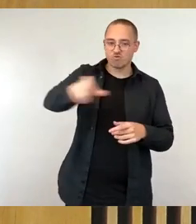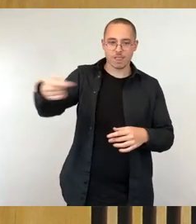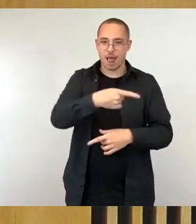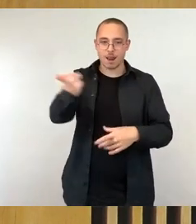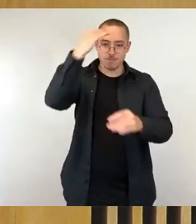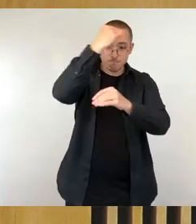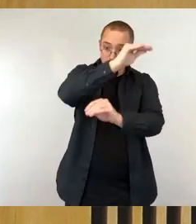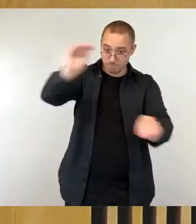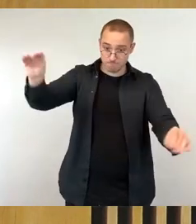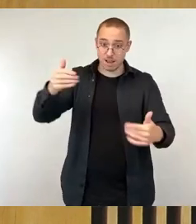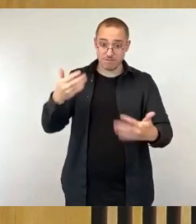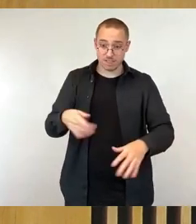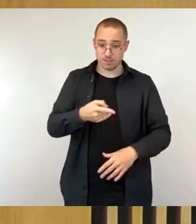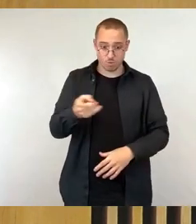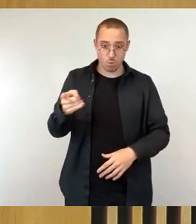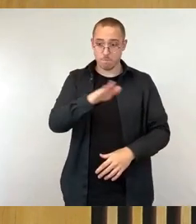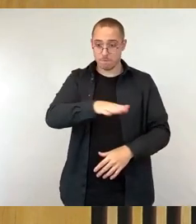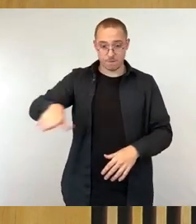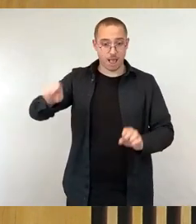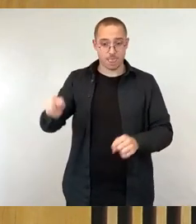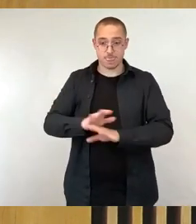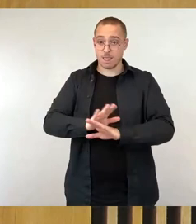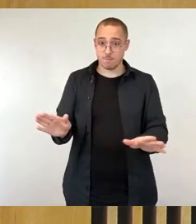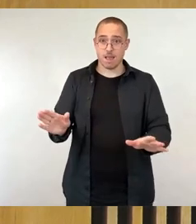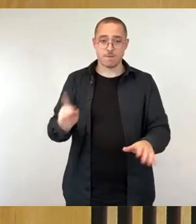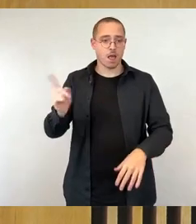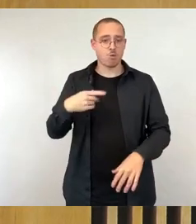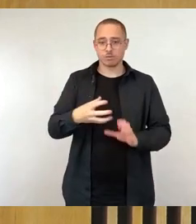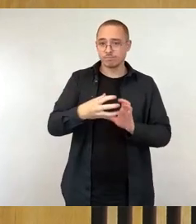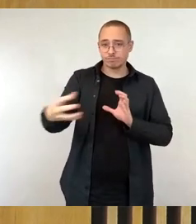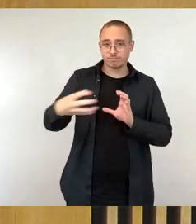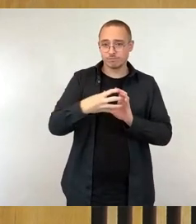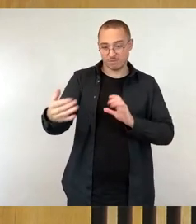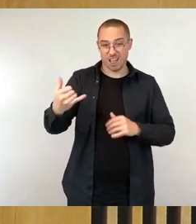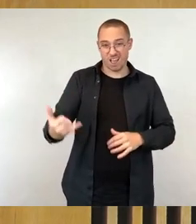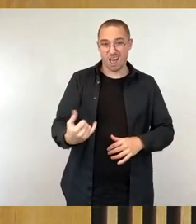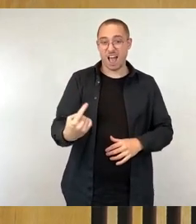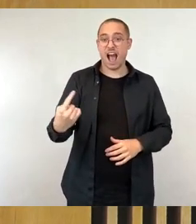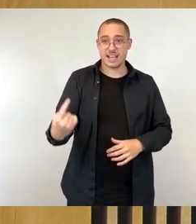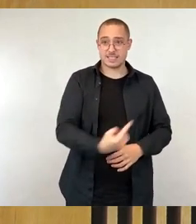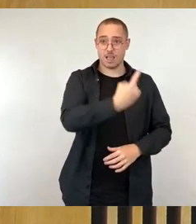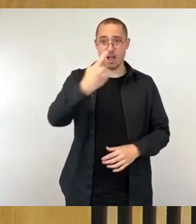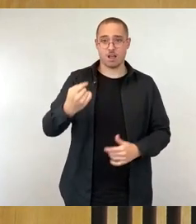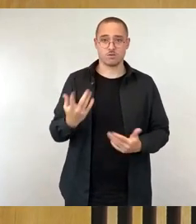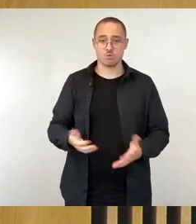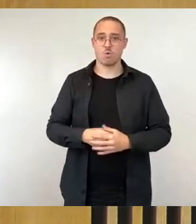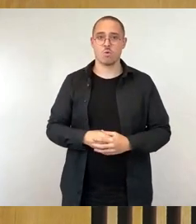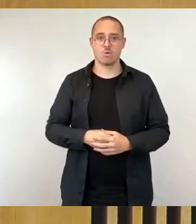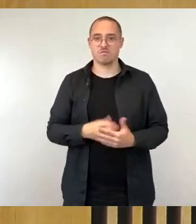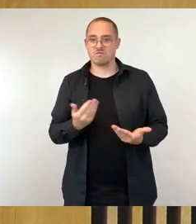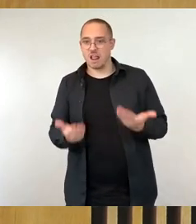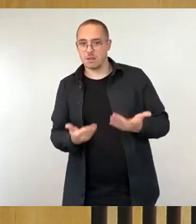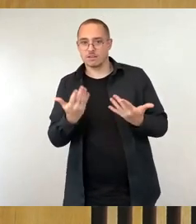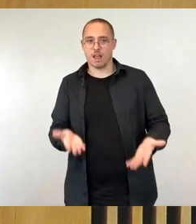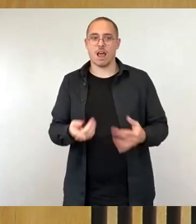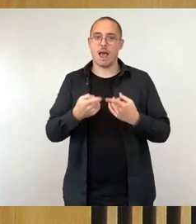Aussage auf den Schildern mindestens ein Jahr dauern sollen, ob es da Ausweichmöglichkeiten gibt? Und die zweite Frage ist, es ist ja geplant, ein Parkhaus zu